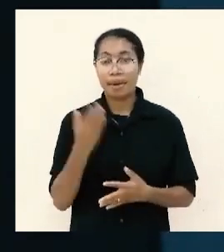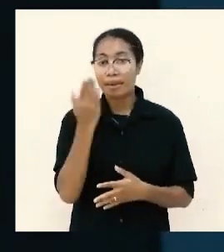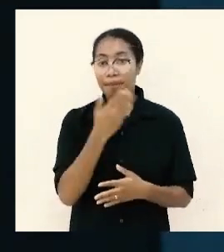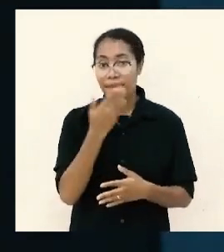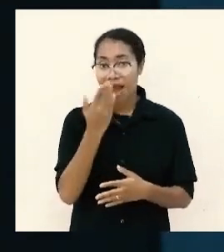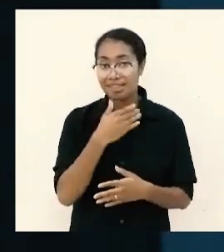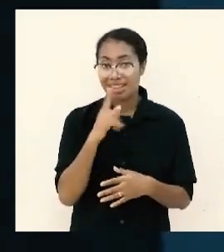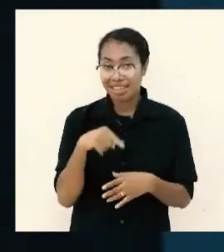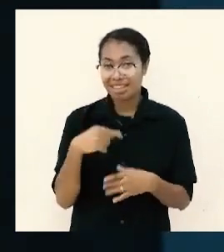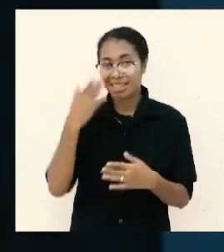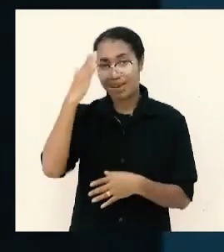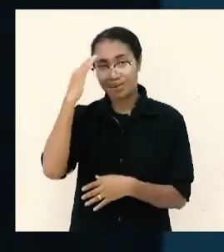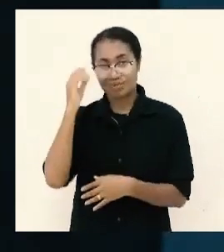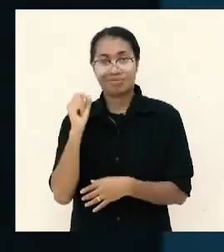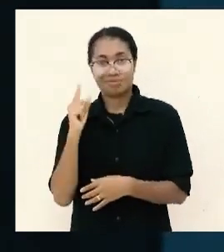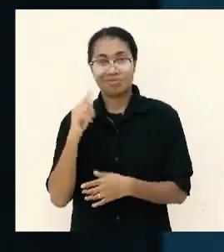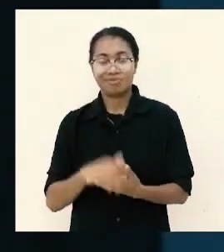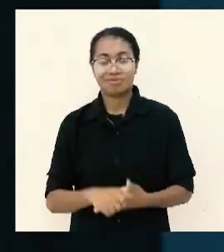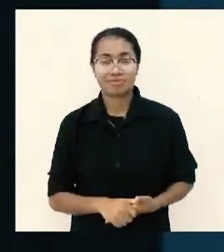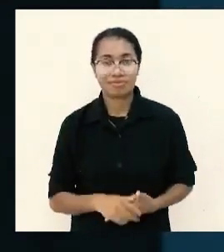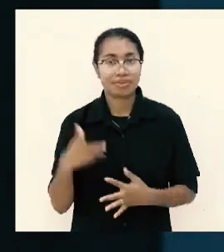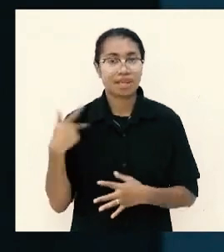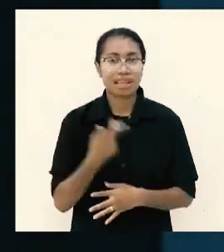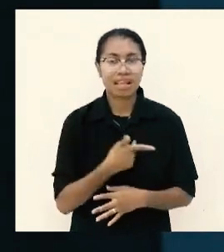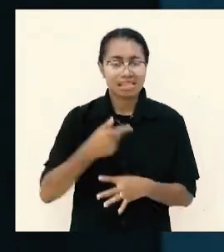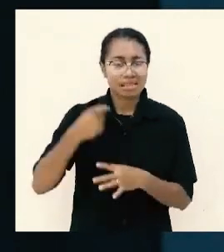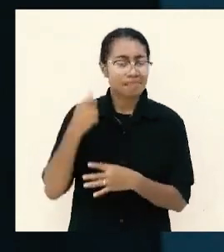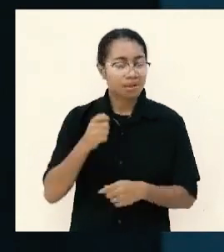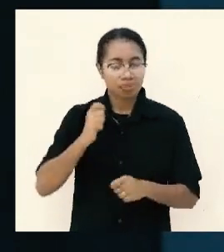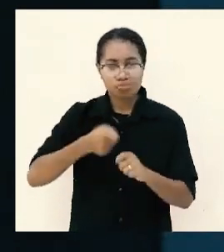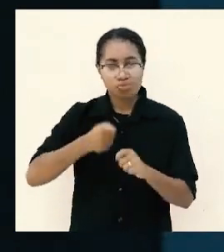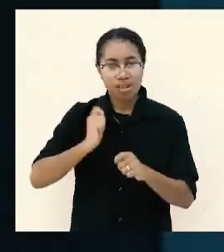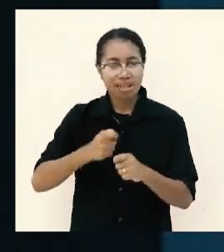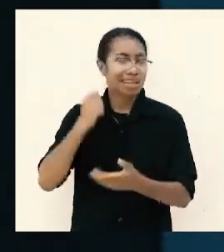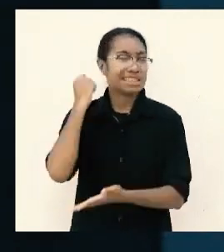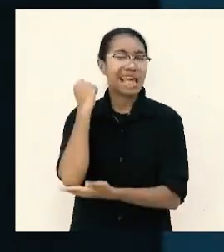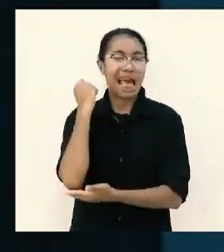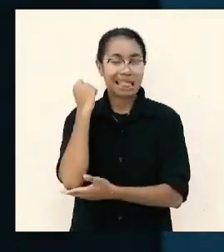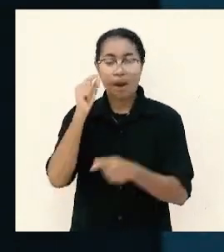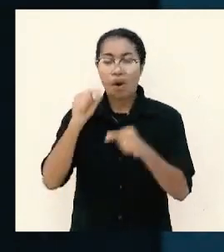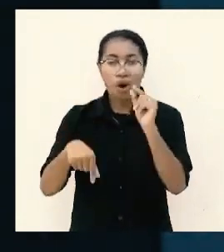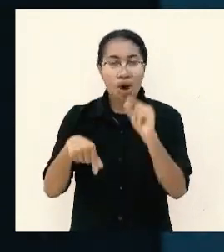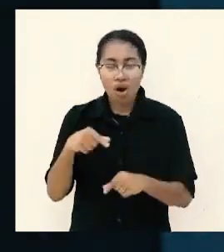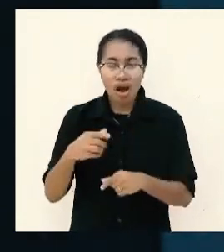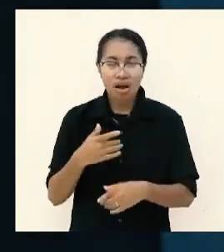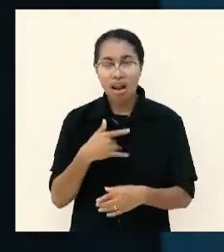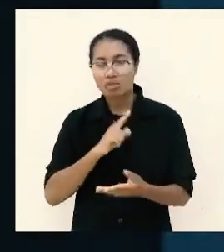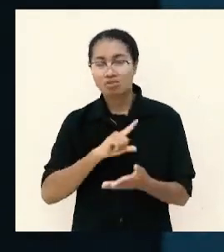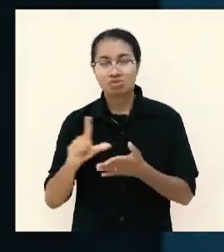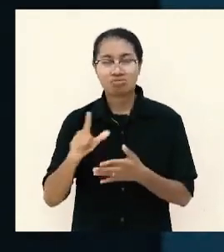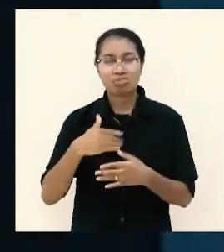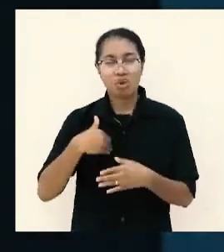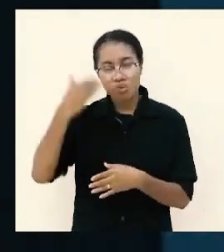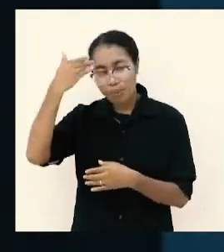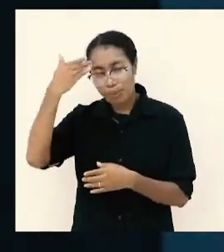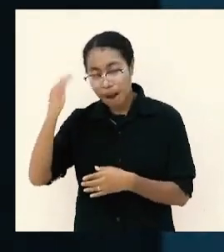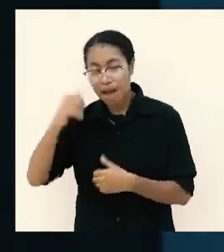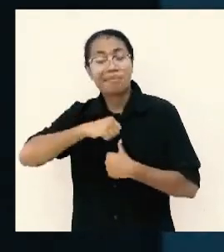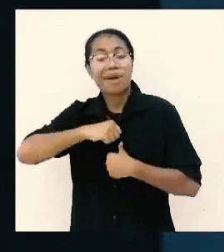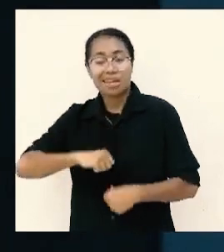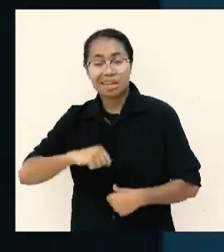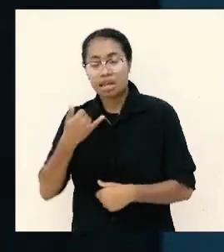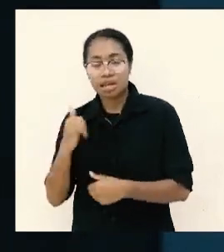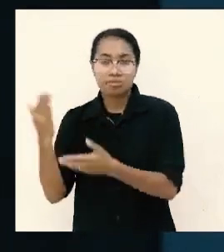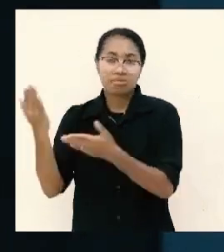kita dengan cepat berbuat kejahatan kepada orang dan melupakan seluruh kebaikan yang pernah dia